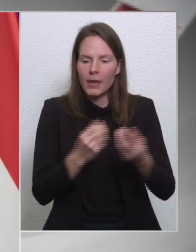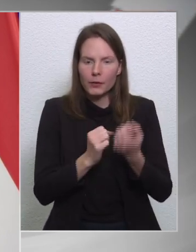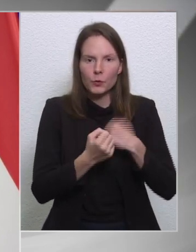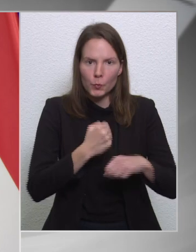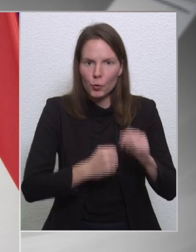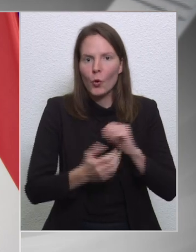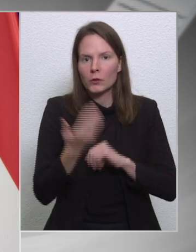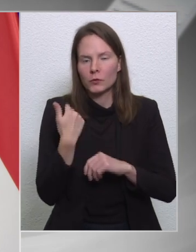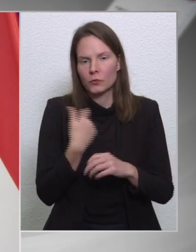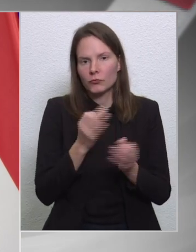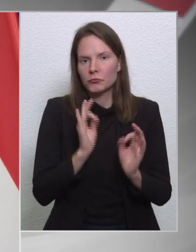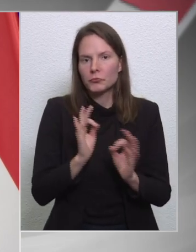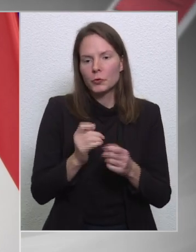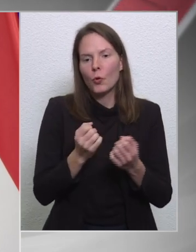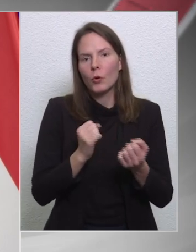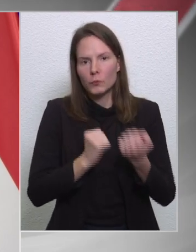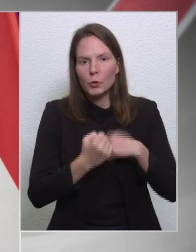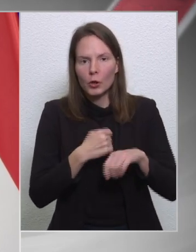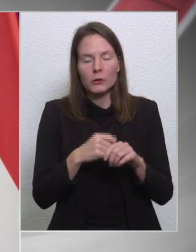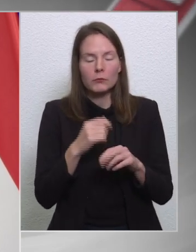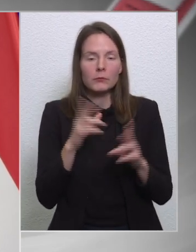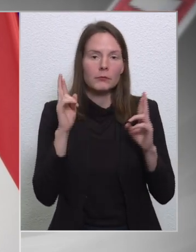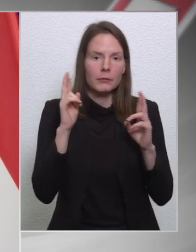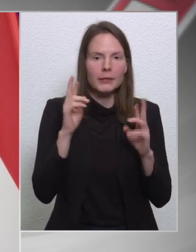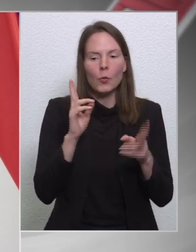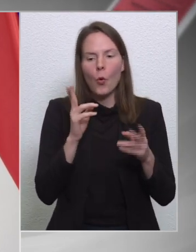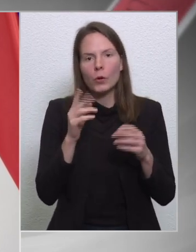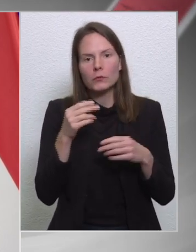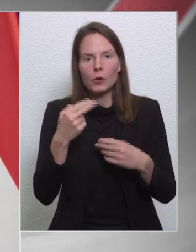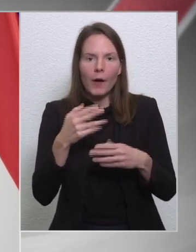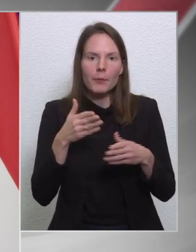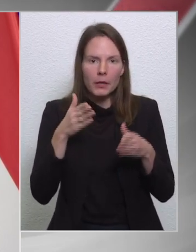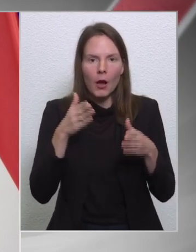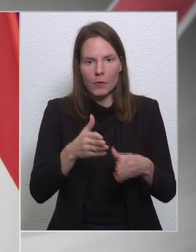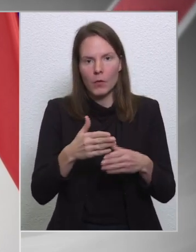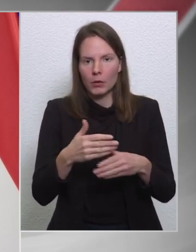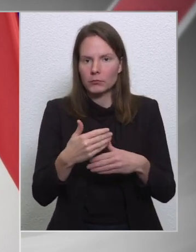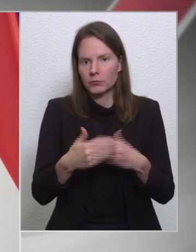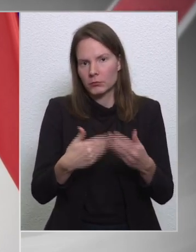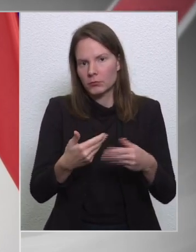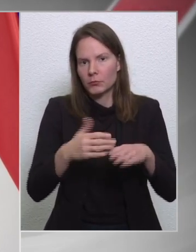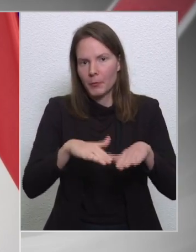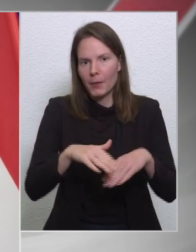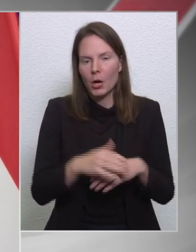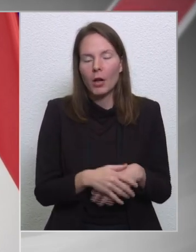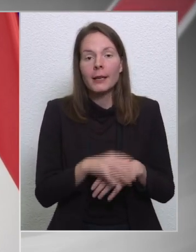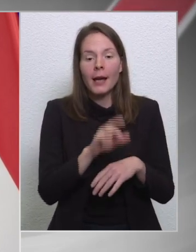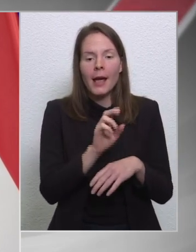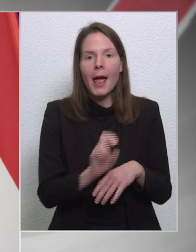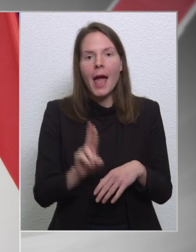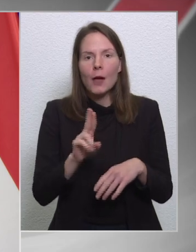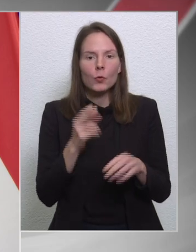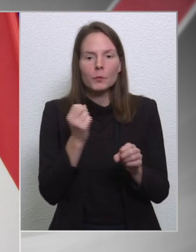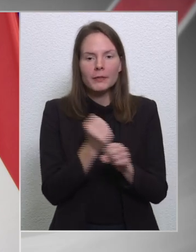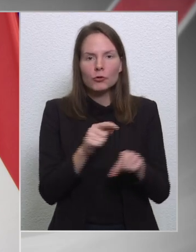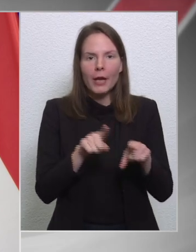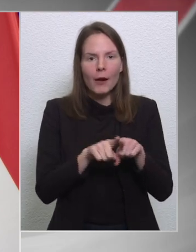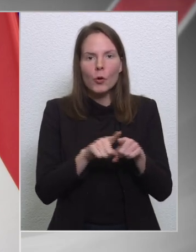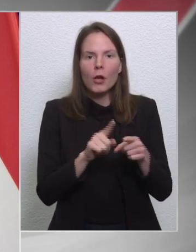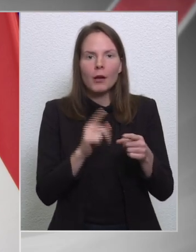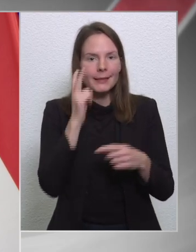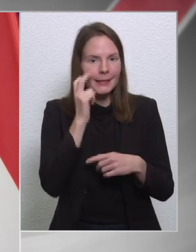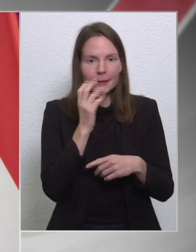működtünk együtt. Én abban bízom, hogy ez megmarad a továbbiakban is. Az Európai Bizottság olyan intézmény, amely, ha nem működik együtt a